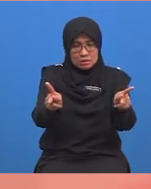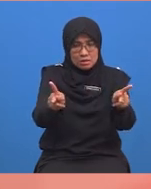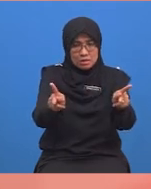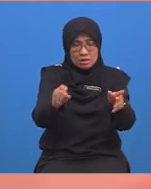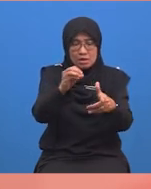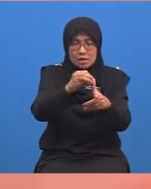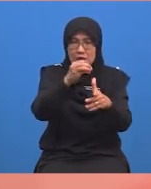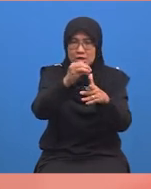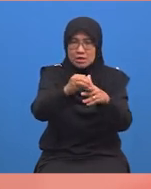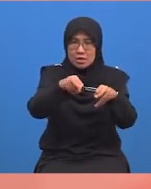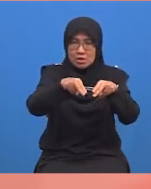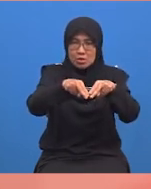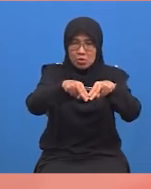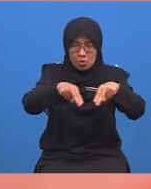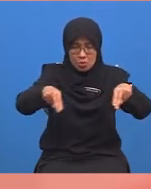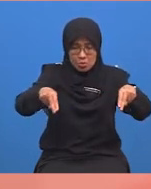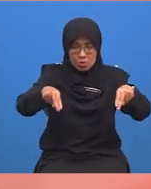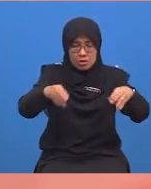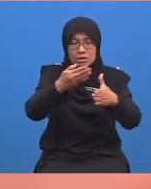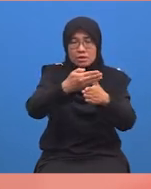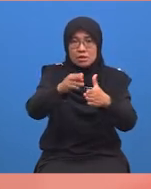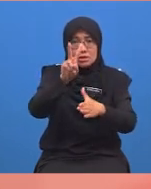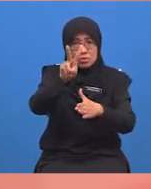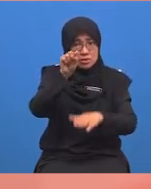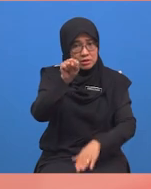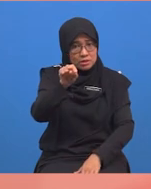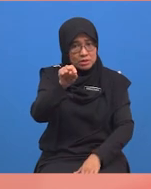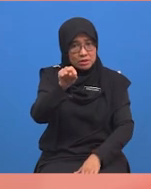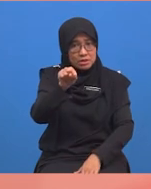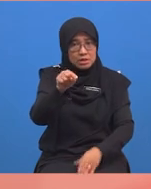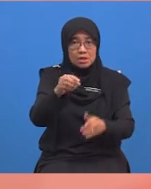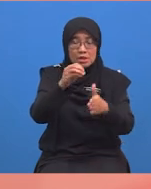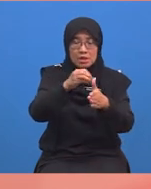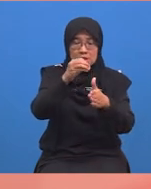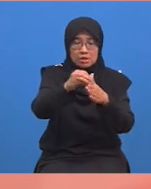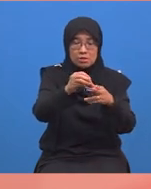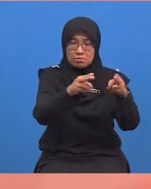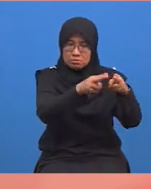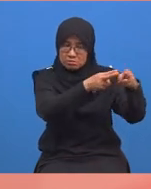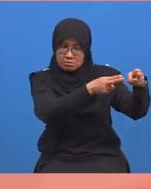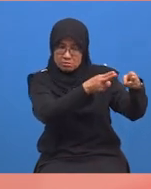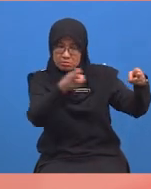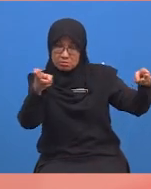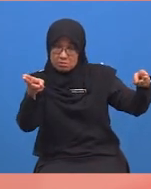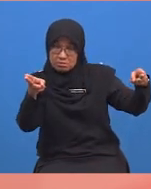ukuran di antara dua titik atau dari hujung ke hujung yang lain.